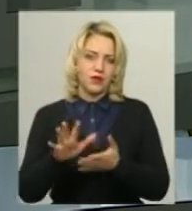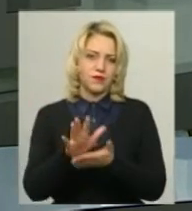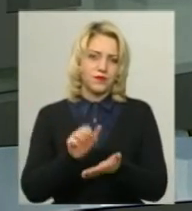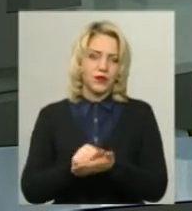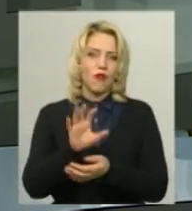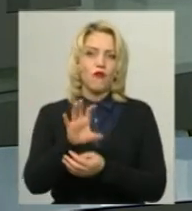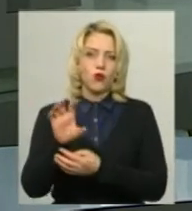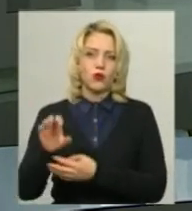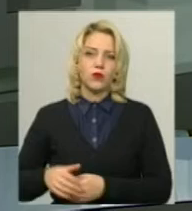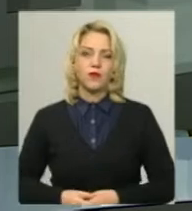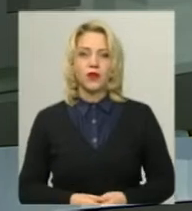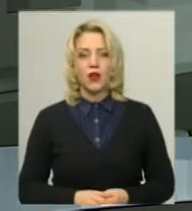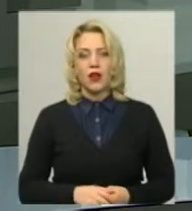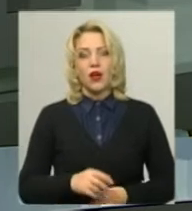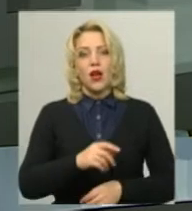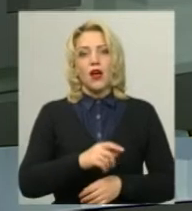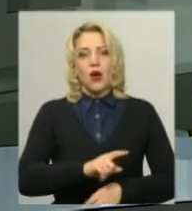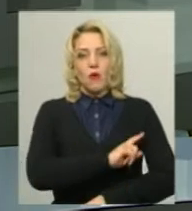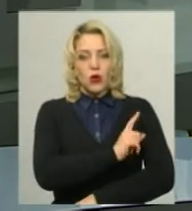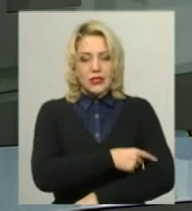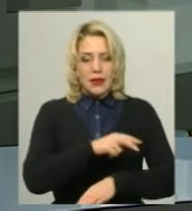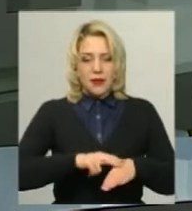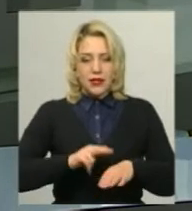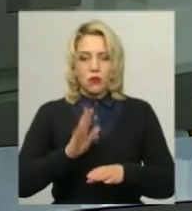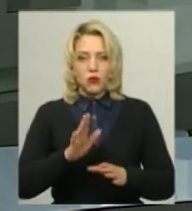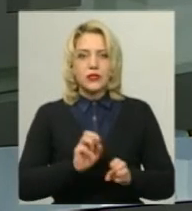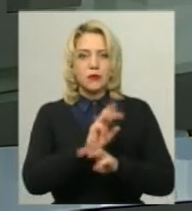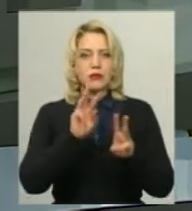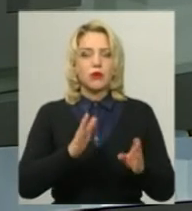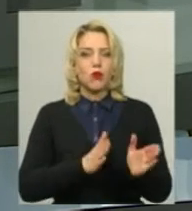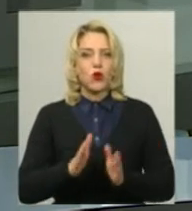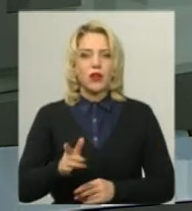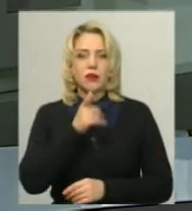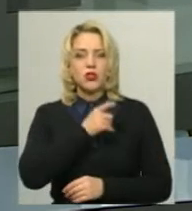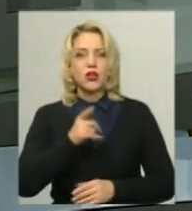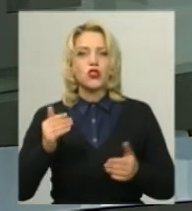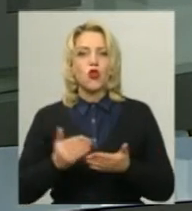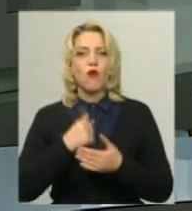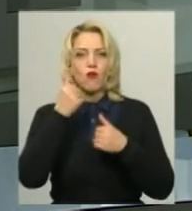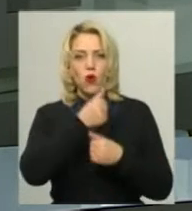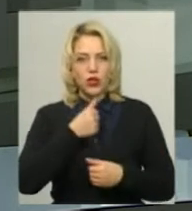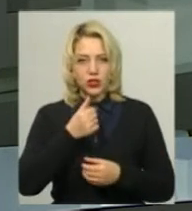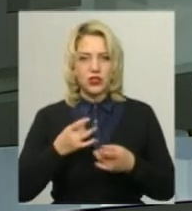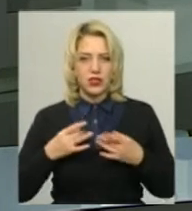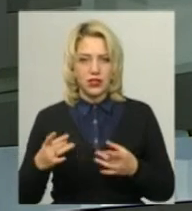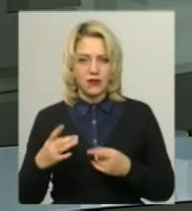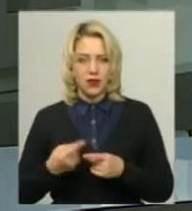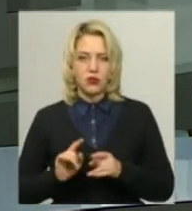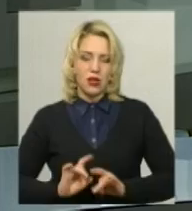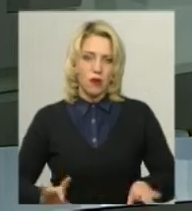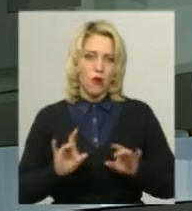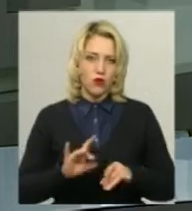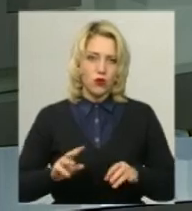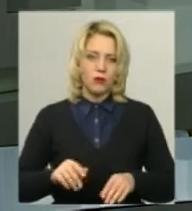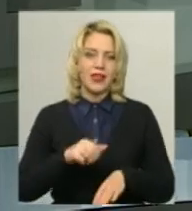Посилені патрулі будуть забезпечувати порядок у період новорічно-різдвяних свят. Про це повідомив начальник управління превентивної діяльності головного